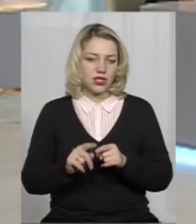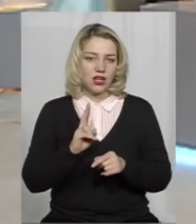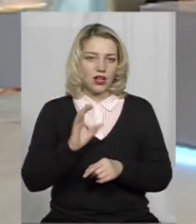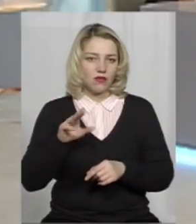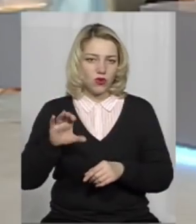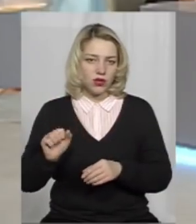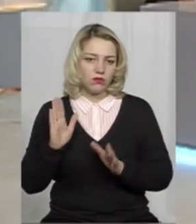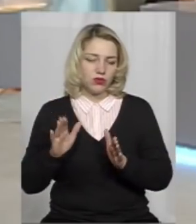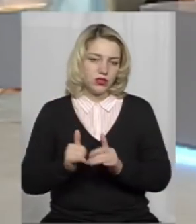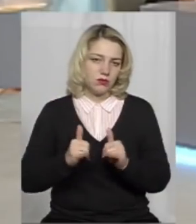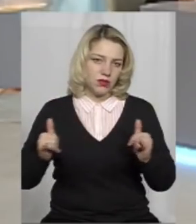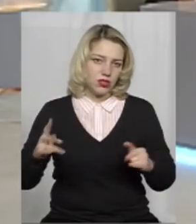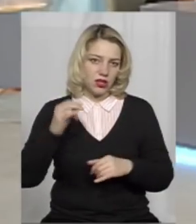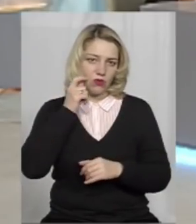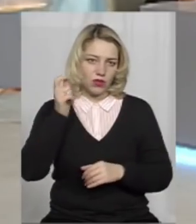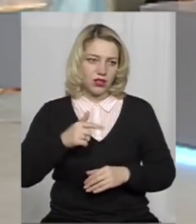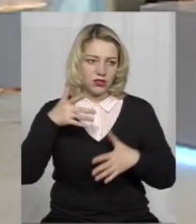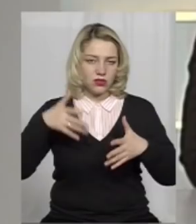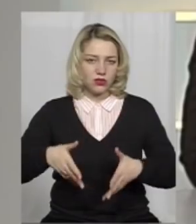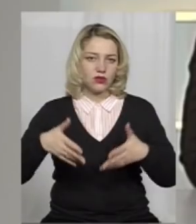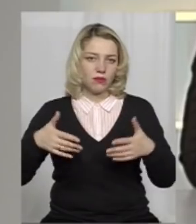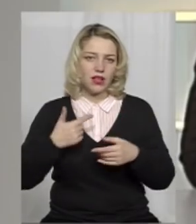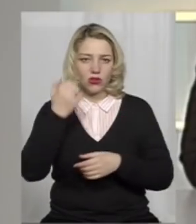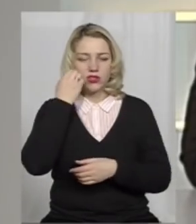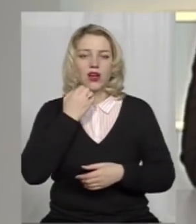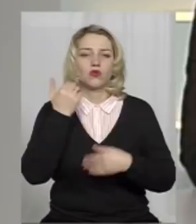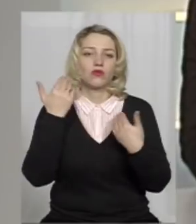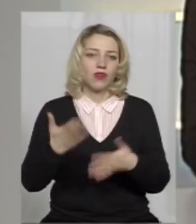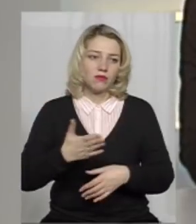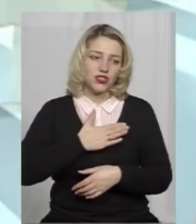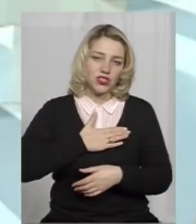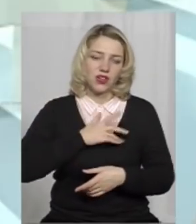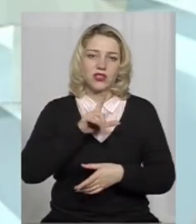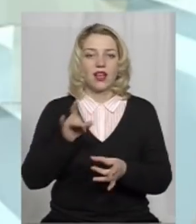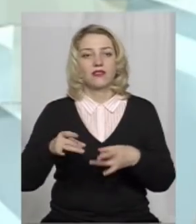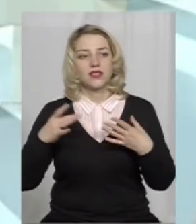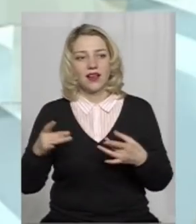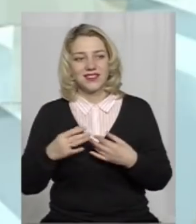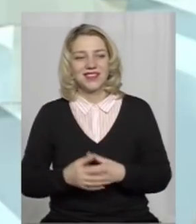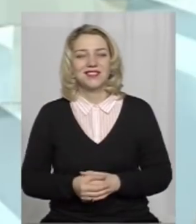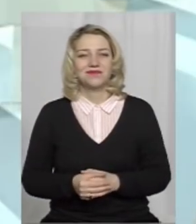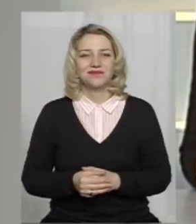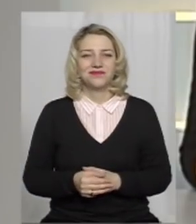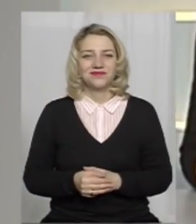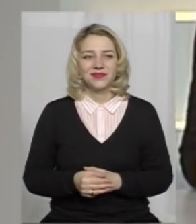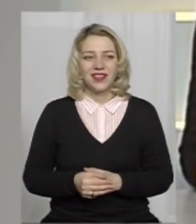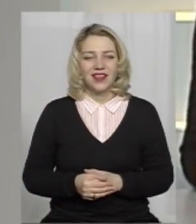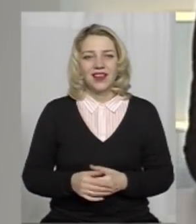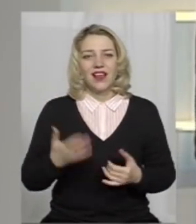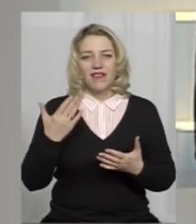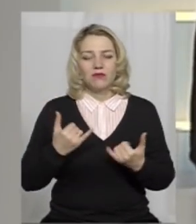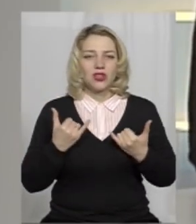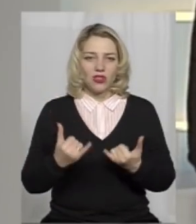квота буде збільшена по Україні. Зрозуміло. Я щиро дякую вам за роз'яснення. Дякую. Дякую вам. Вам,